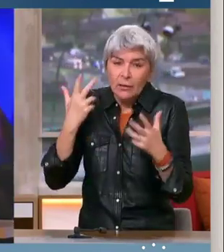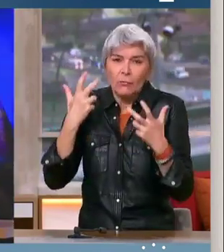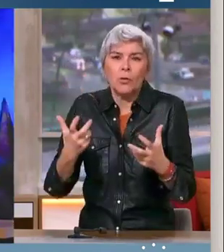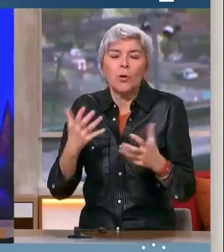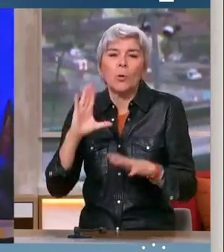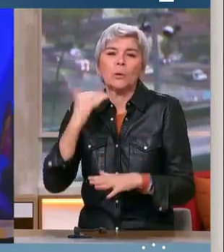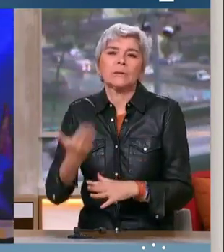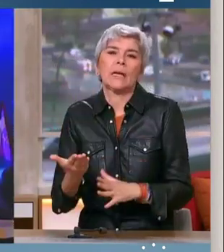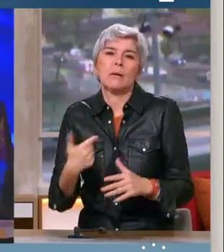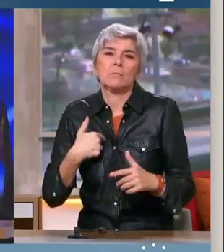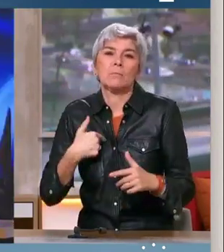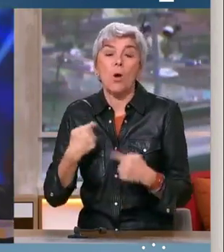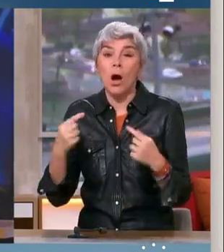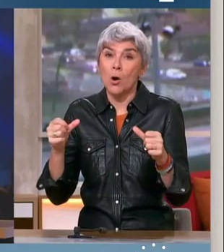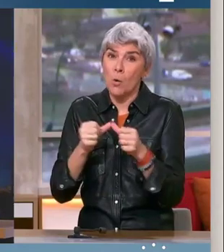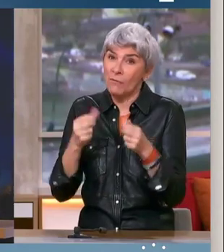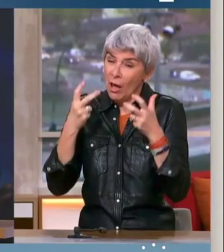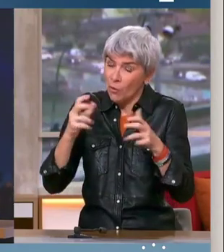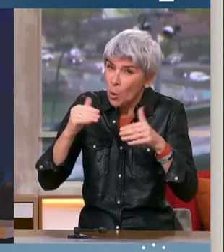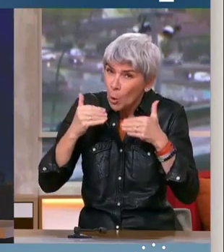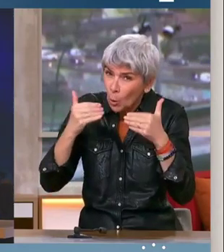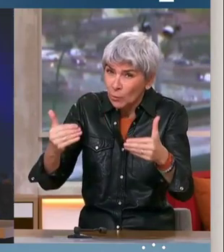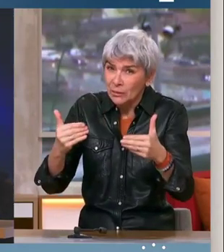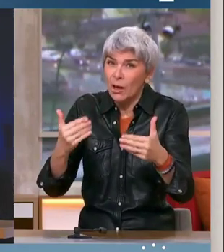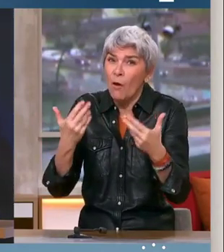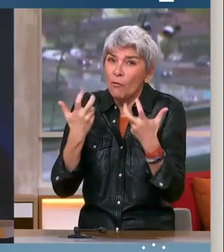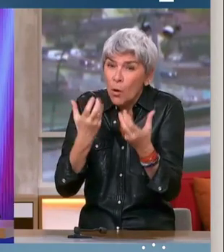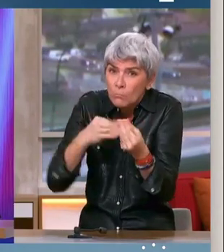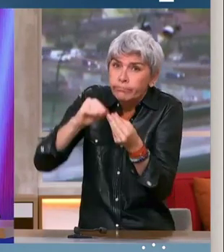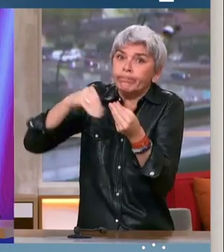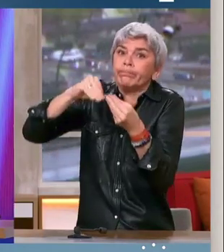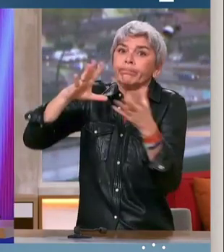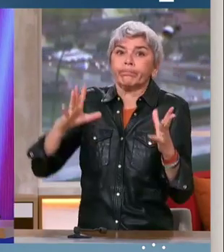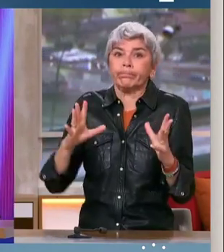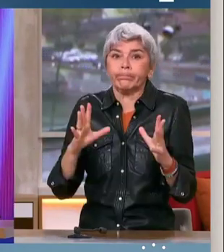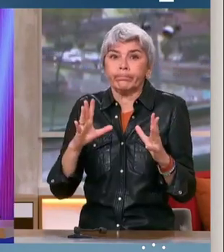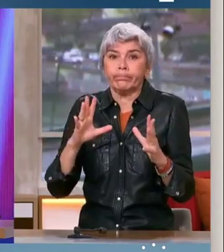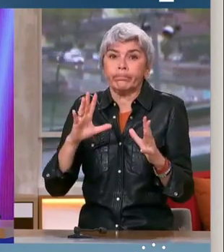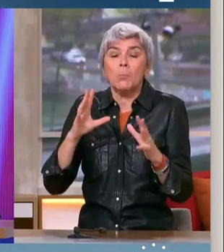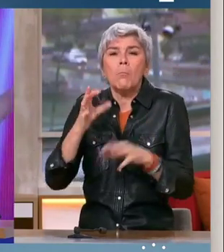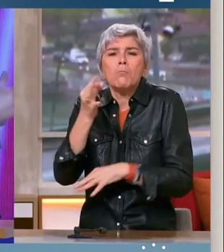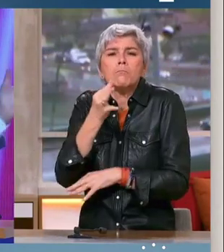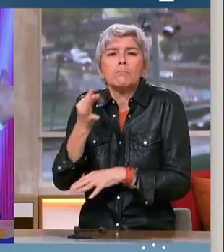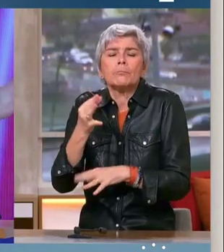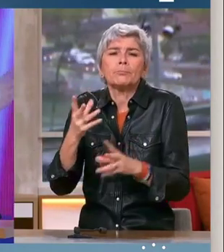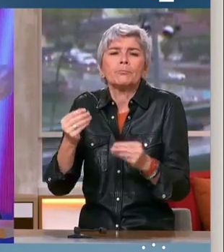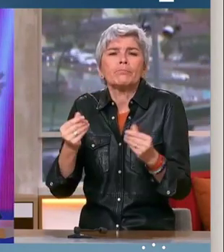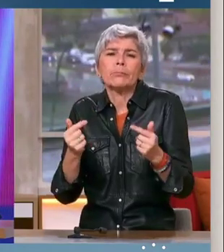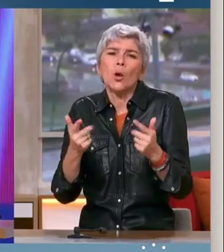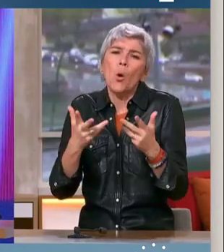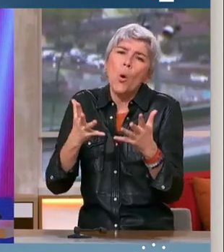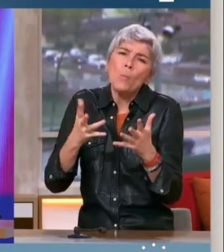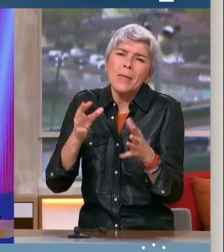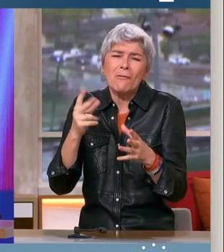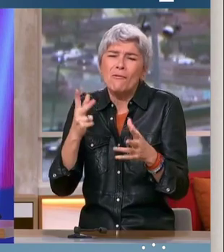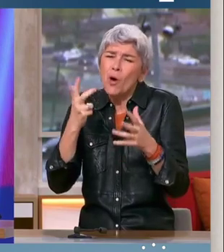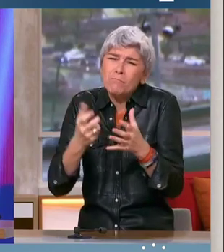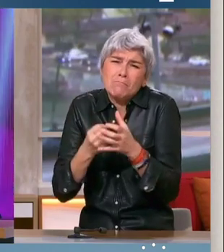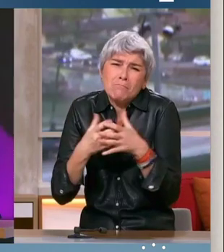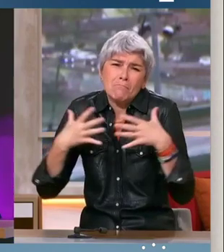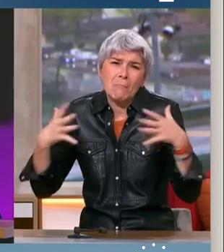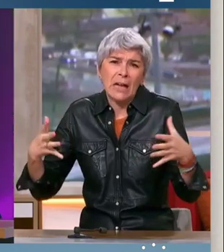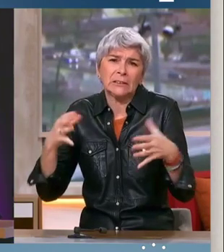à gauche. C'est toujours ma volonté. Je souhaite additionner avec le nombre de voix le plus important.